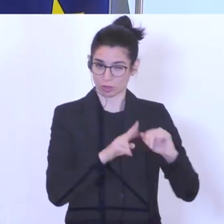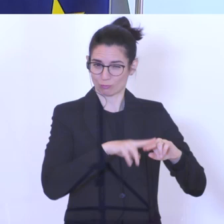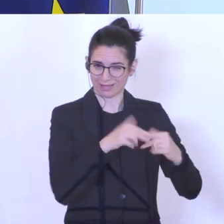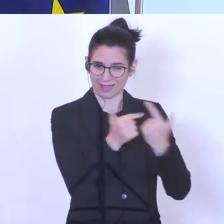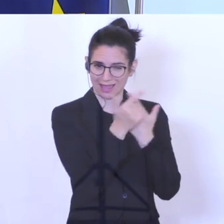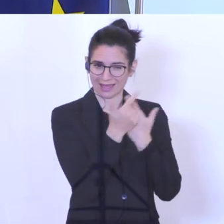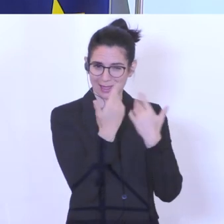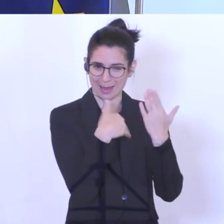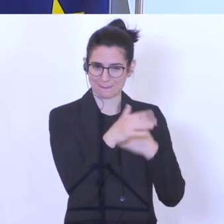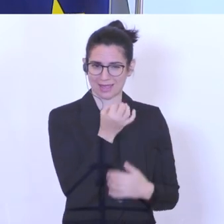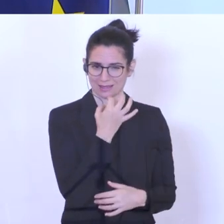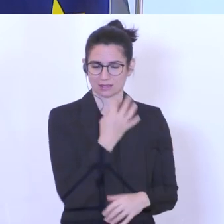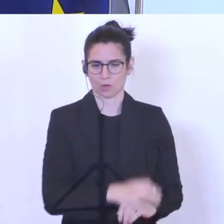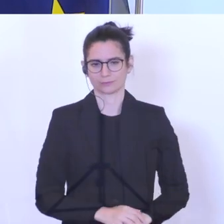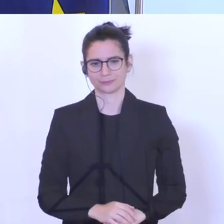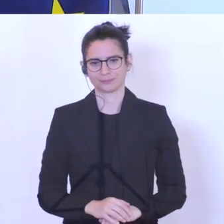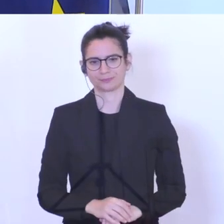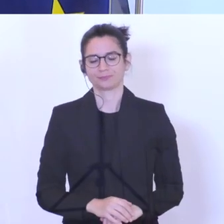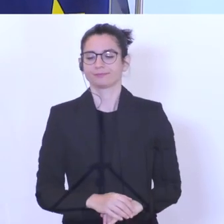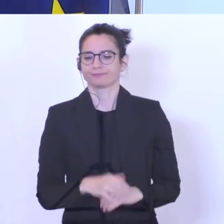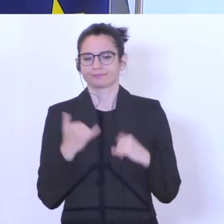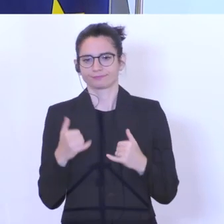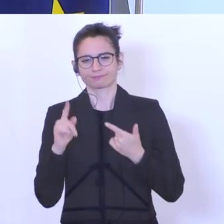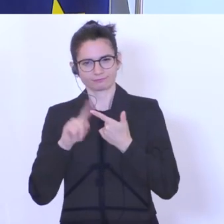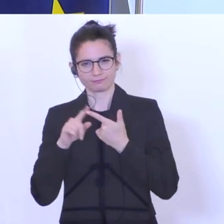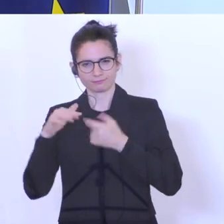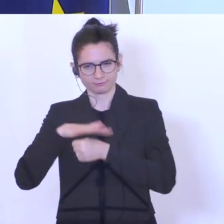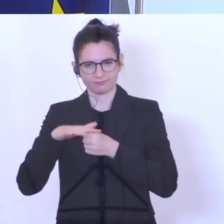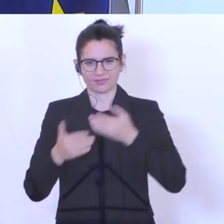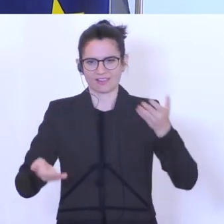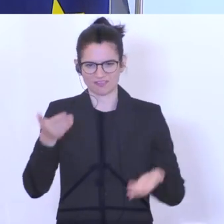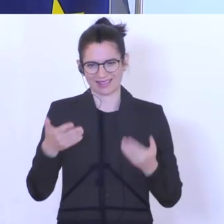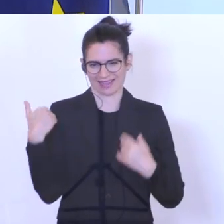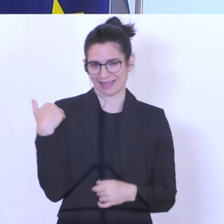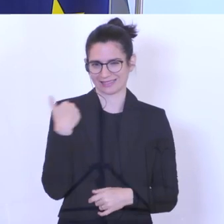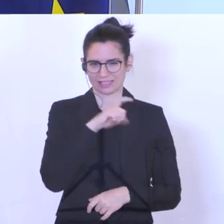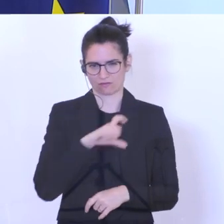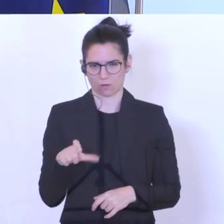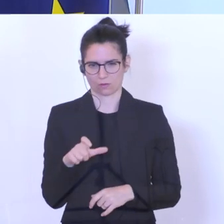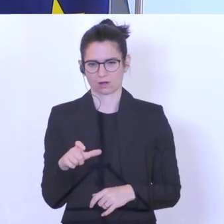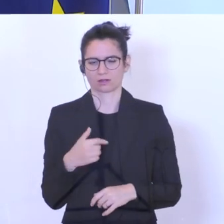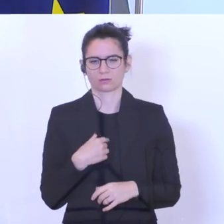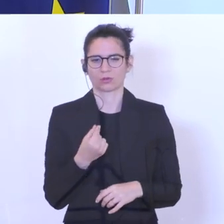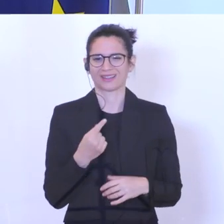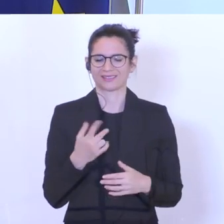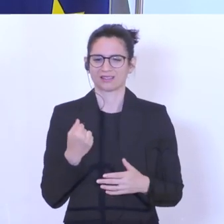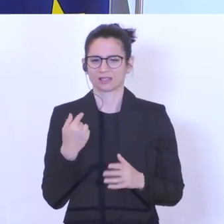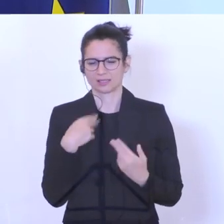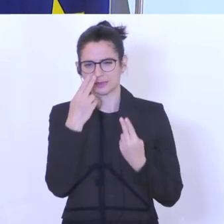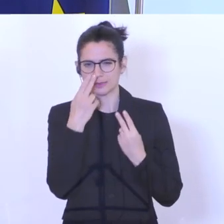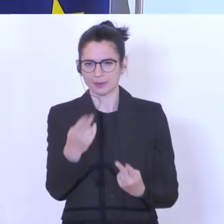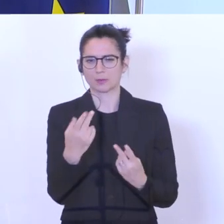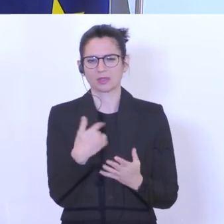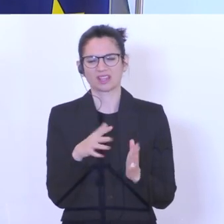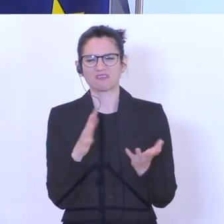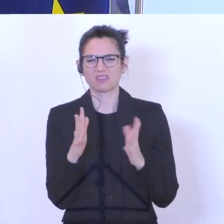Margarete Schramböck noch eingehen wird. Nun zum zweiten Bereich, den Vergleich der Vorwoche. Hier ist ein gemeinsamer Überblick von